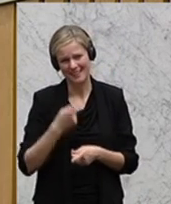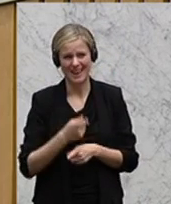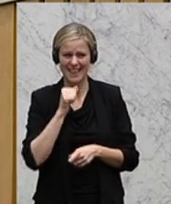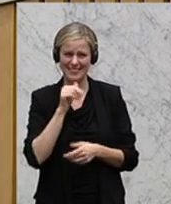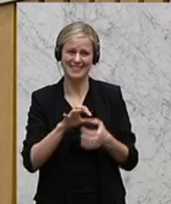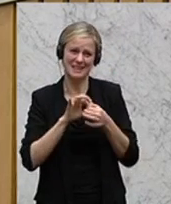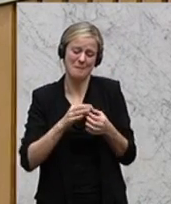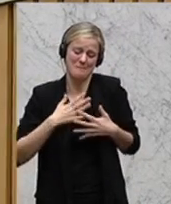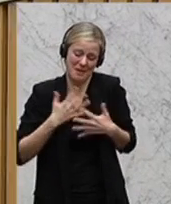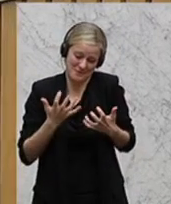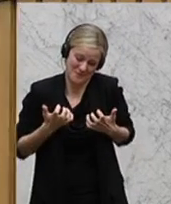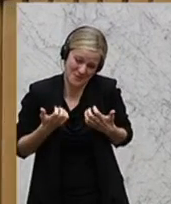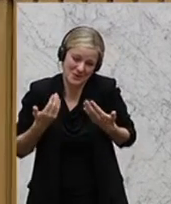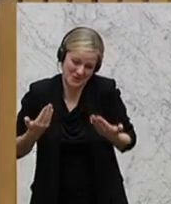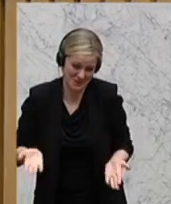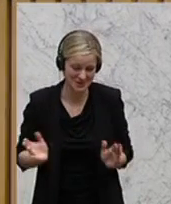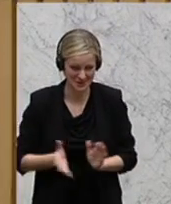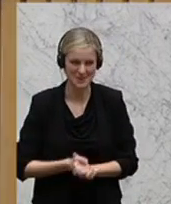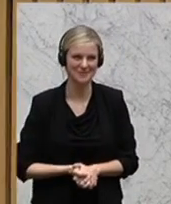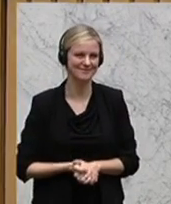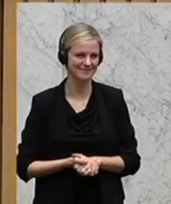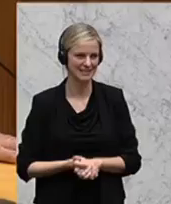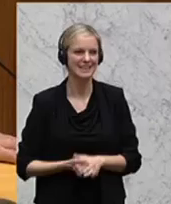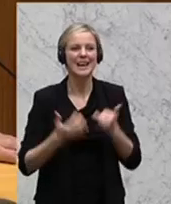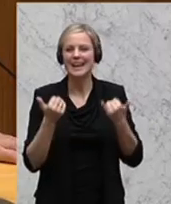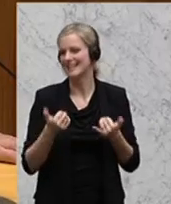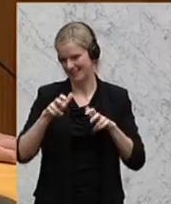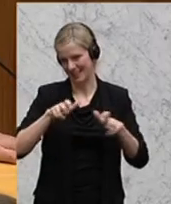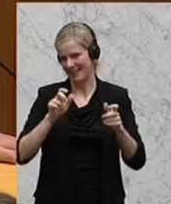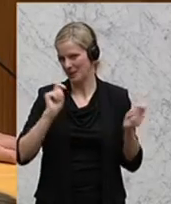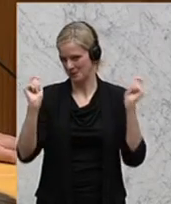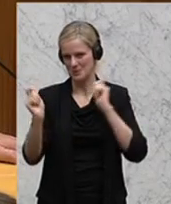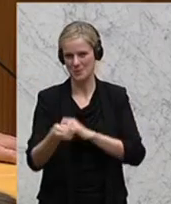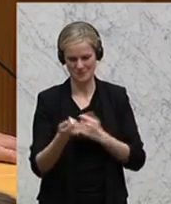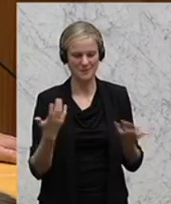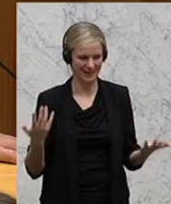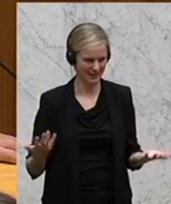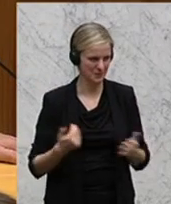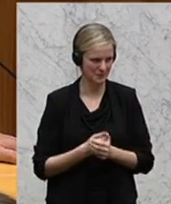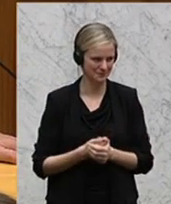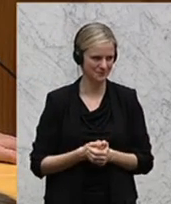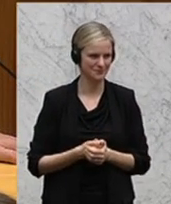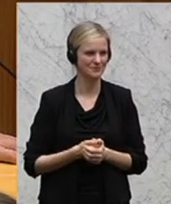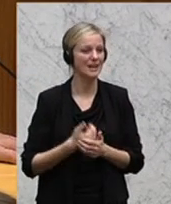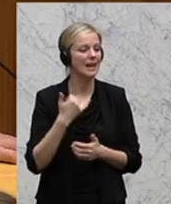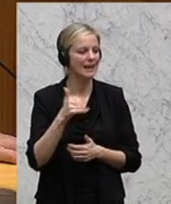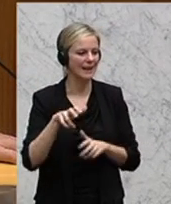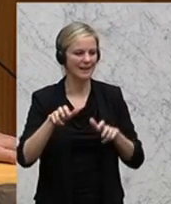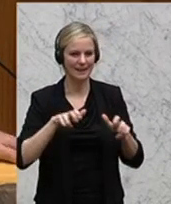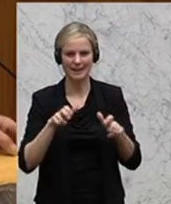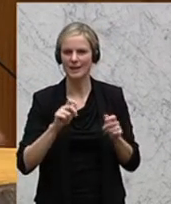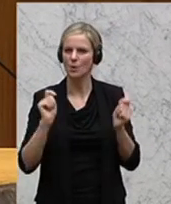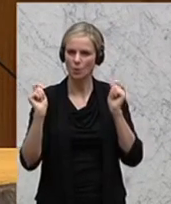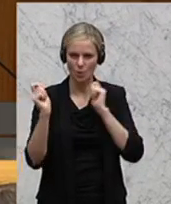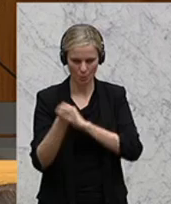ich jetzt geäußert habe. So, und jetzt zur Regierungsumbildung. Herr Bundeskanzler, jede Regierungsumbildung ist eine